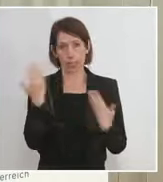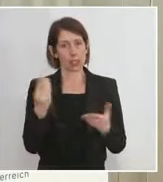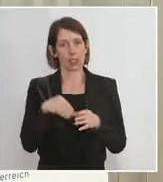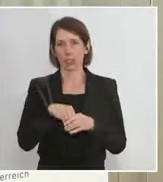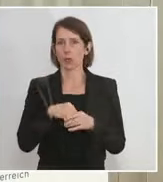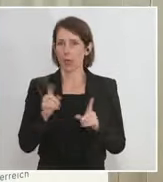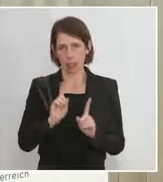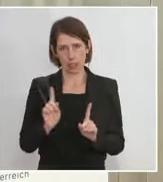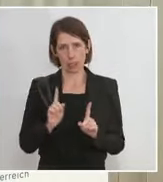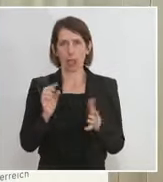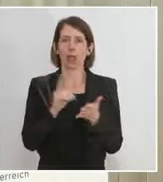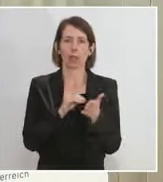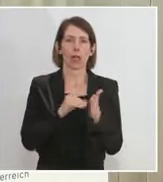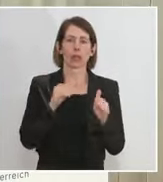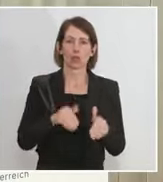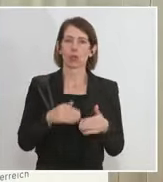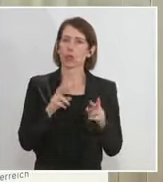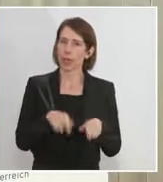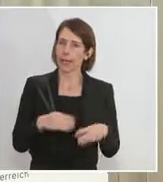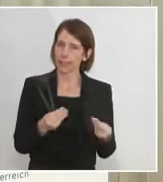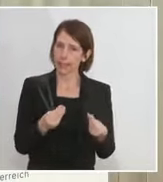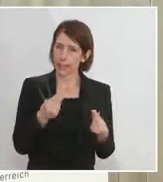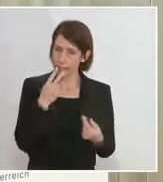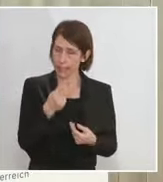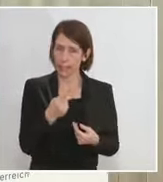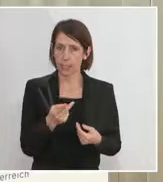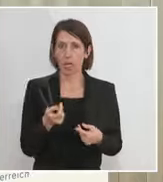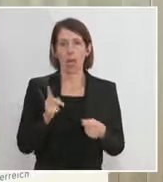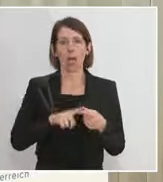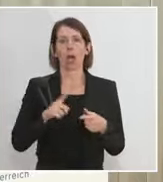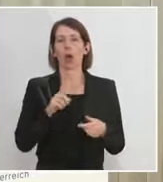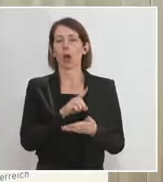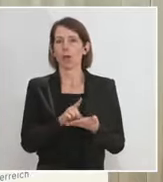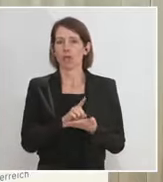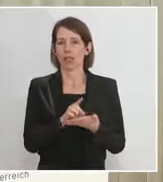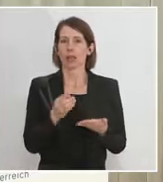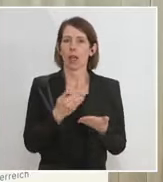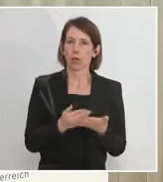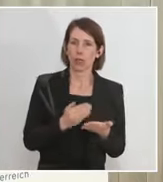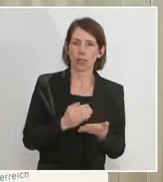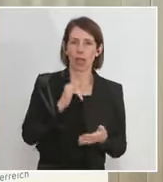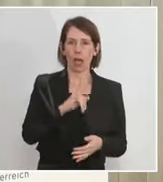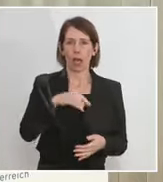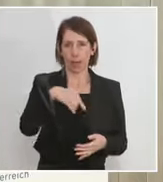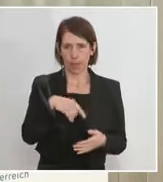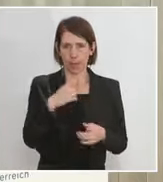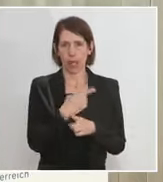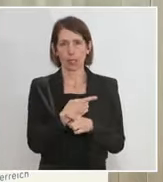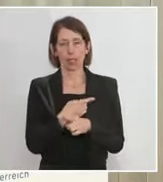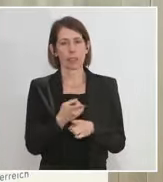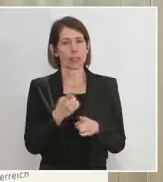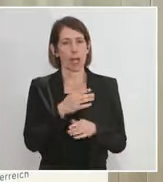datenschutzrechtlicher Sicht, wann oder durch welche IP-Adresse, noch durch welche